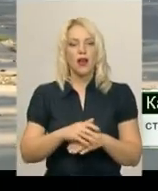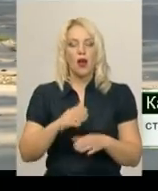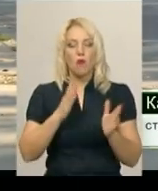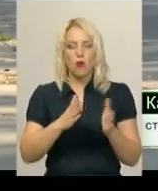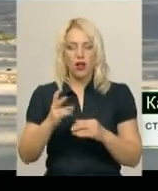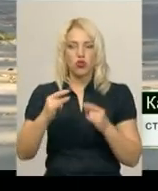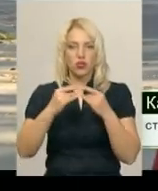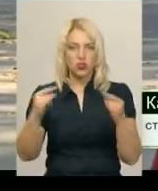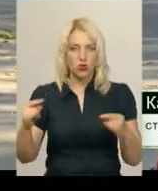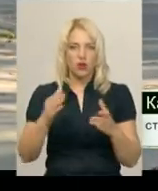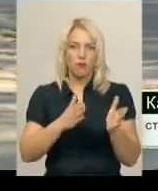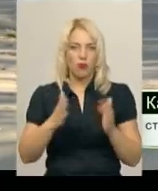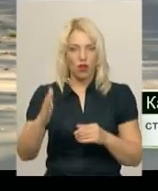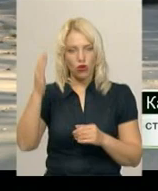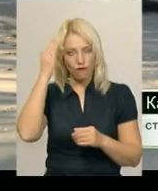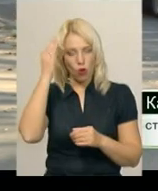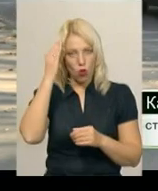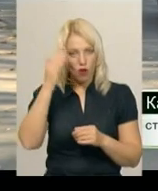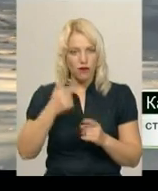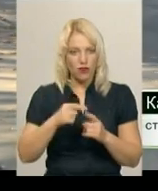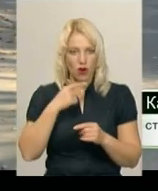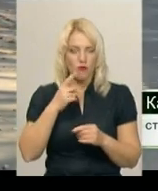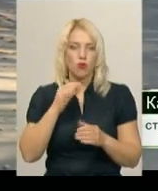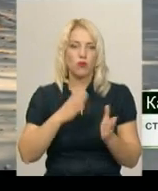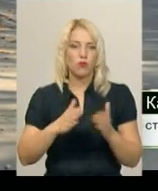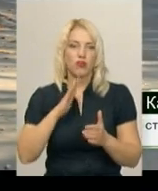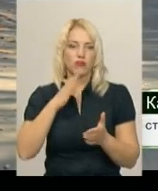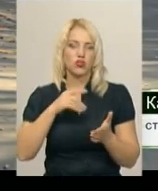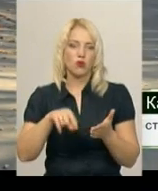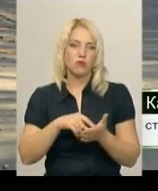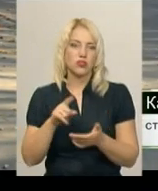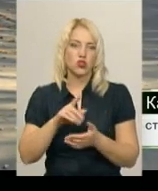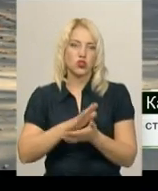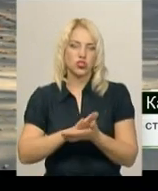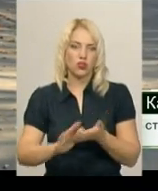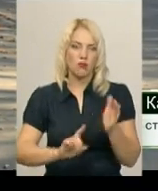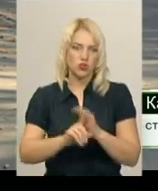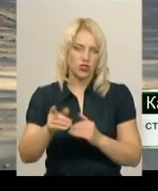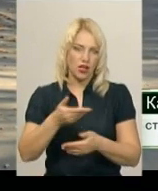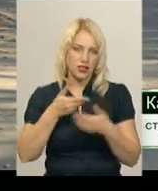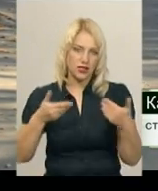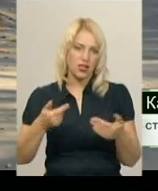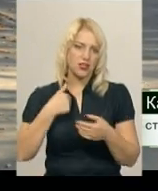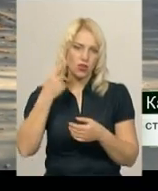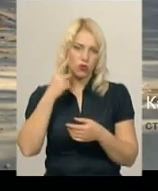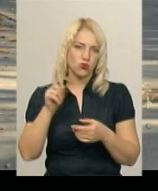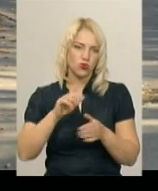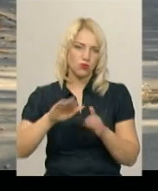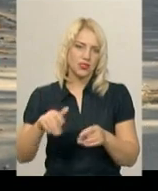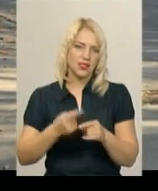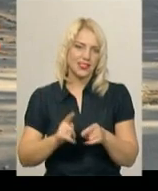столі, порядок в голові. Також я думаю про порядок у нашому місті, що чистота починається саме з нас. І я думаю, що після